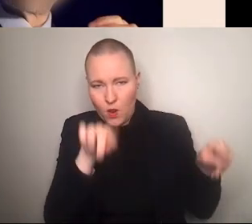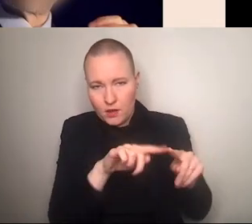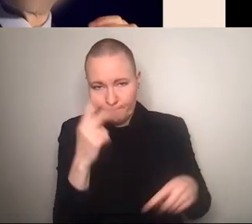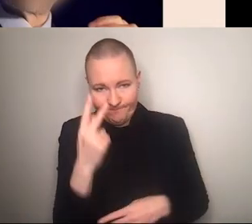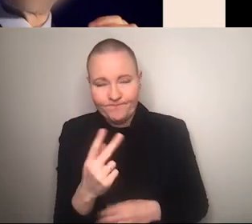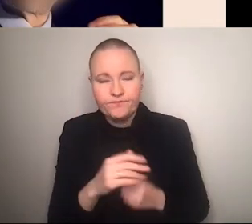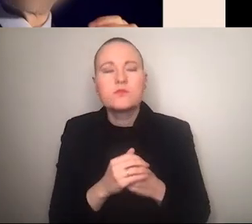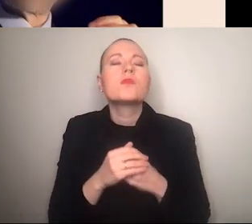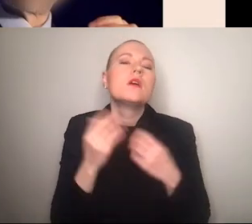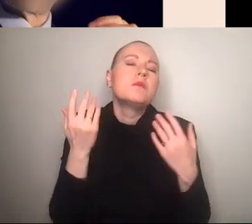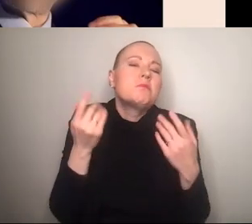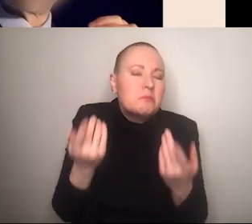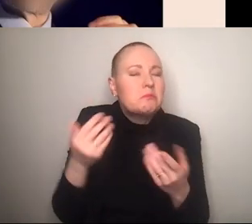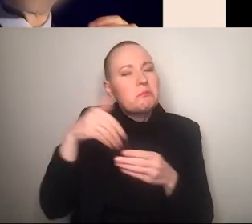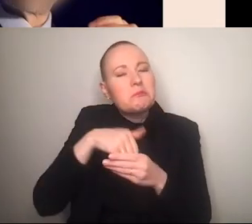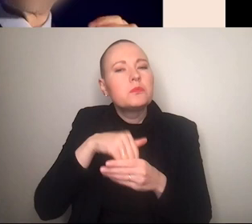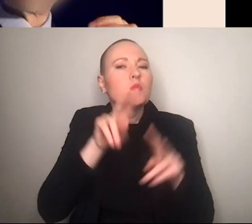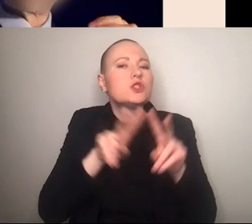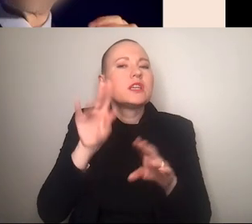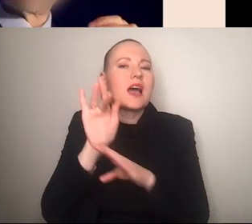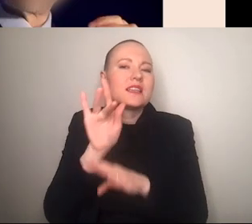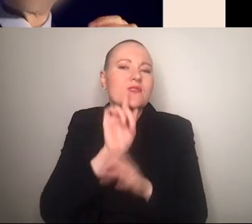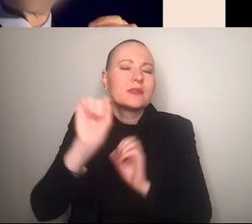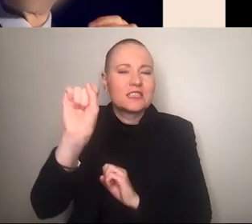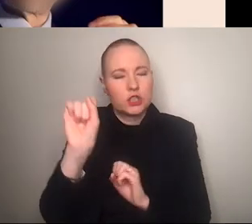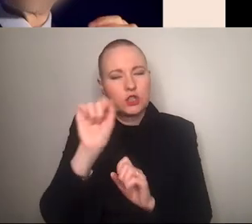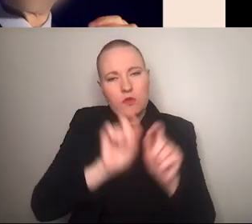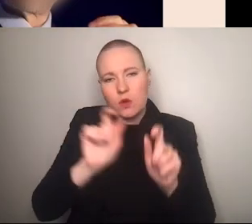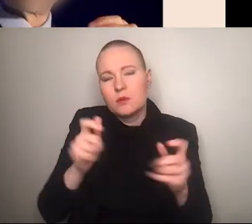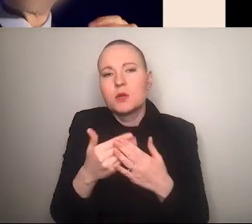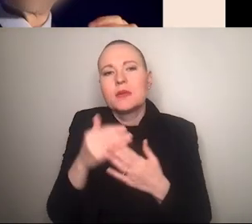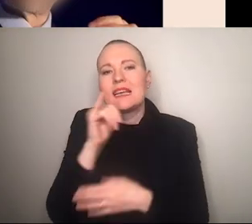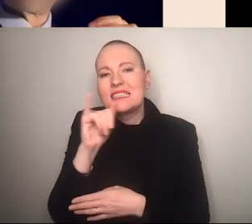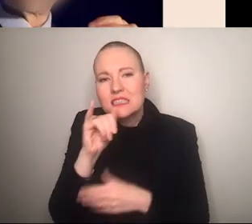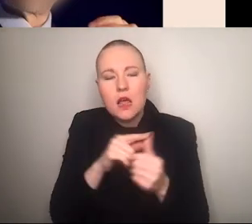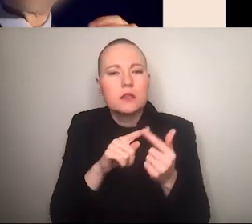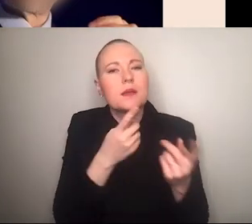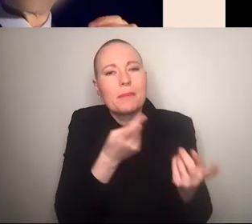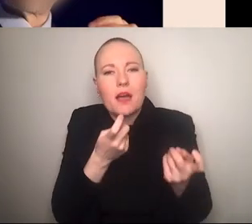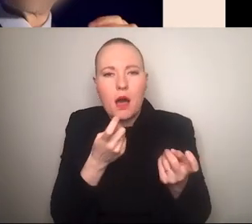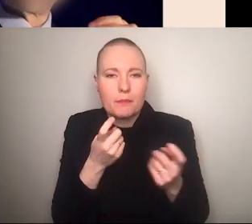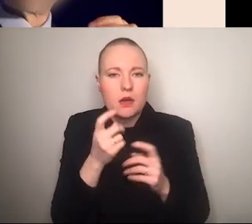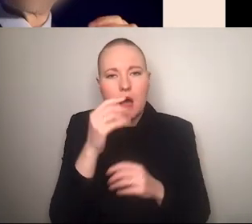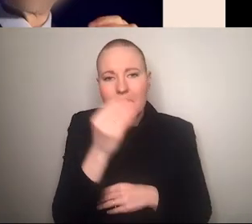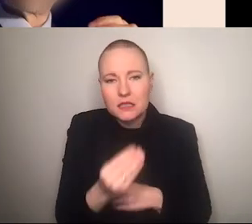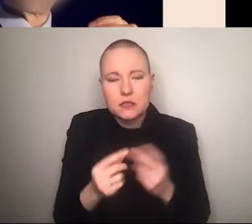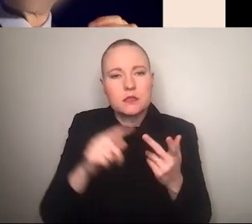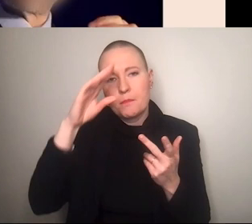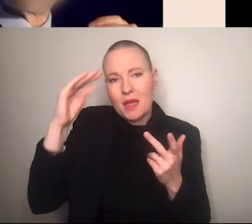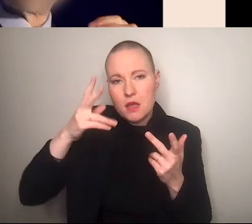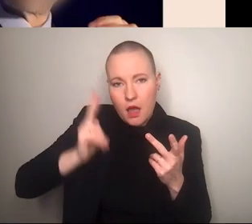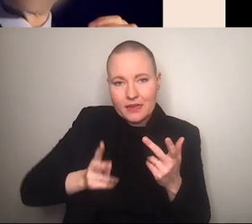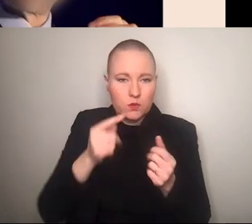zusammenschluss von verschiedenen antifeministischen akteuren beispielsweise insels sogenannte pick-up artist männerrechtler etc